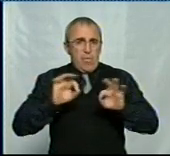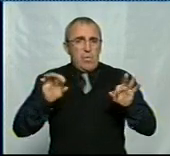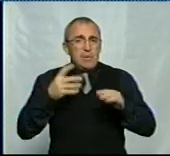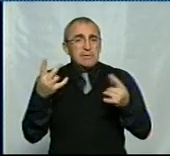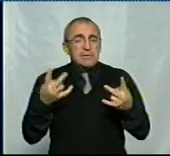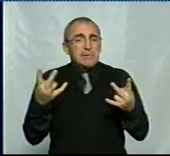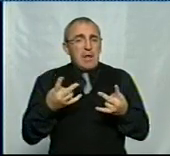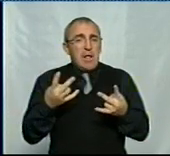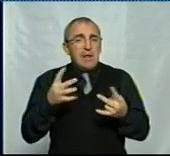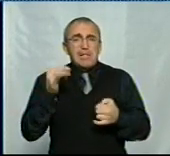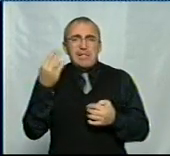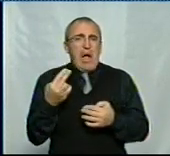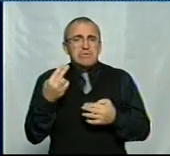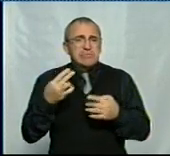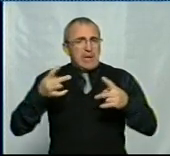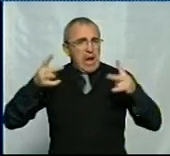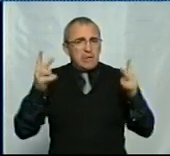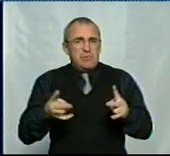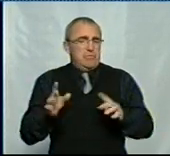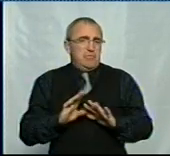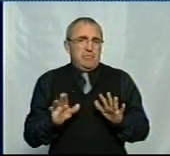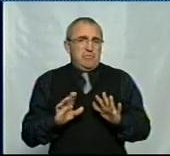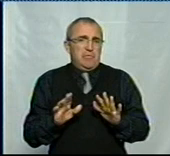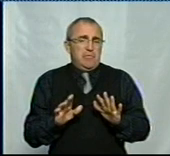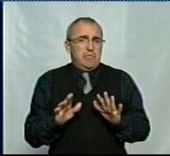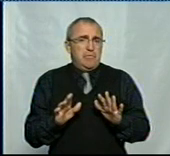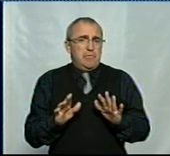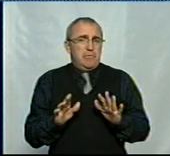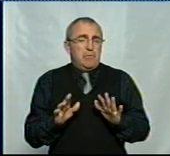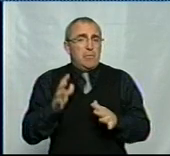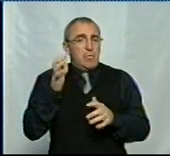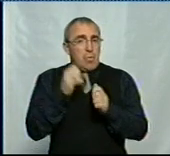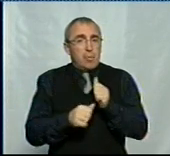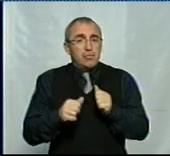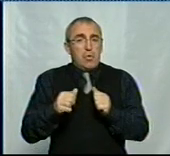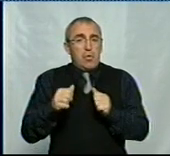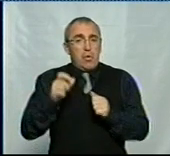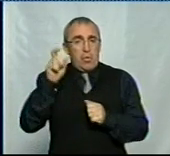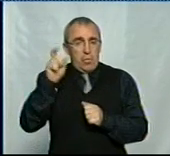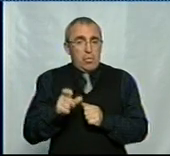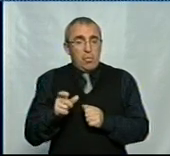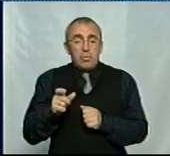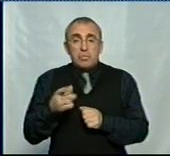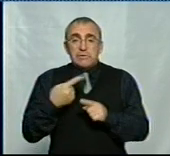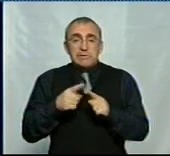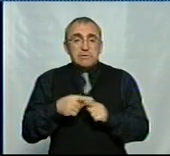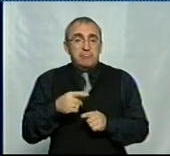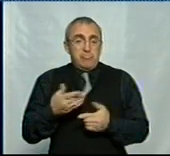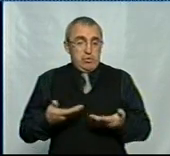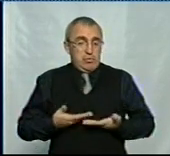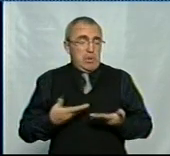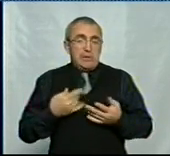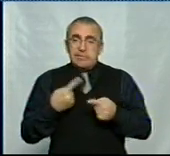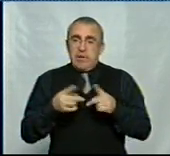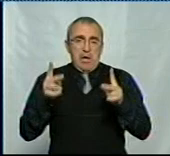набуло просто національної катастрофи, але загибли були. Не національної, а кожне людське життя – це національна катастрофа. За кожне людське